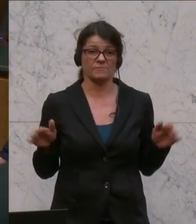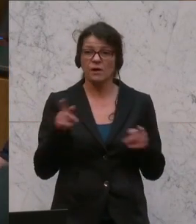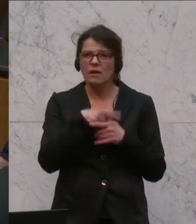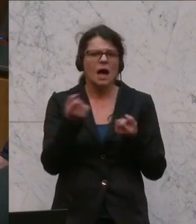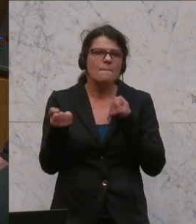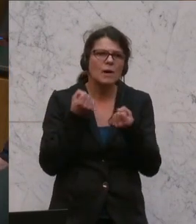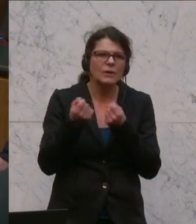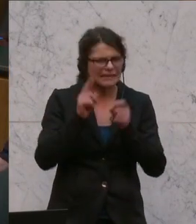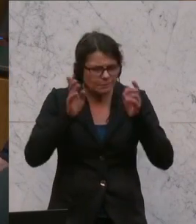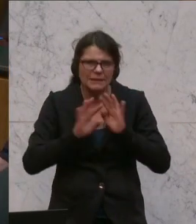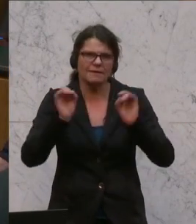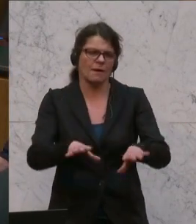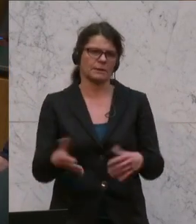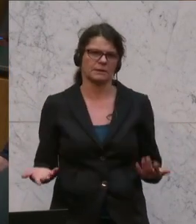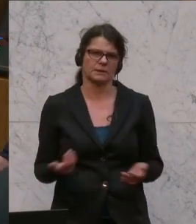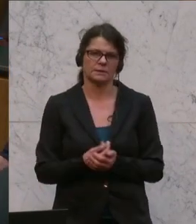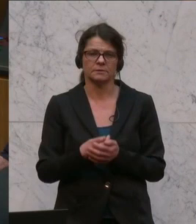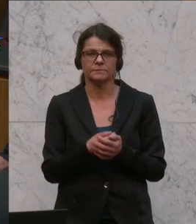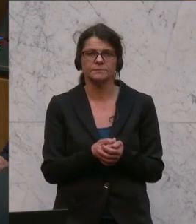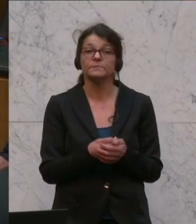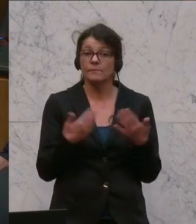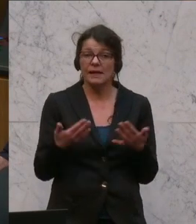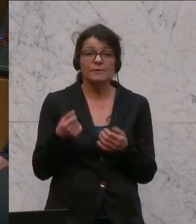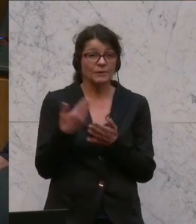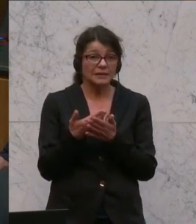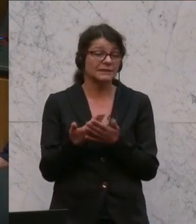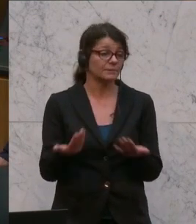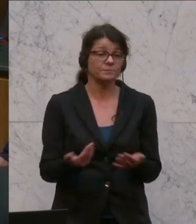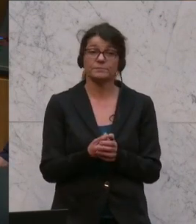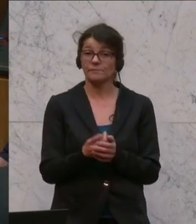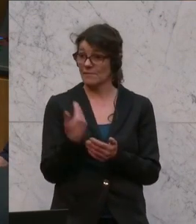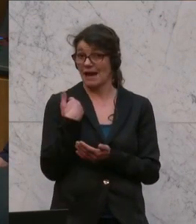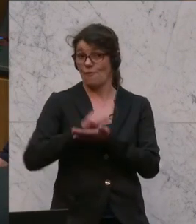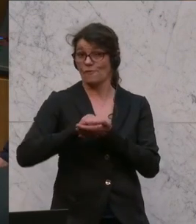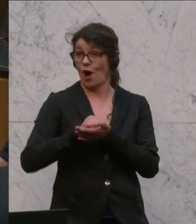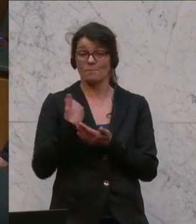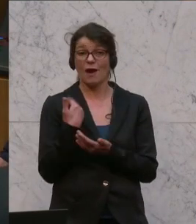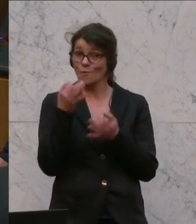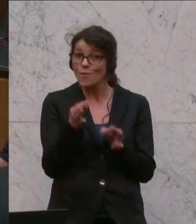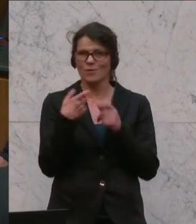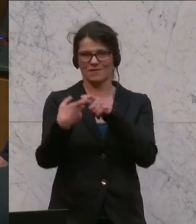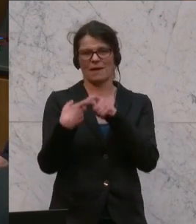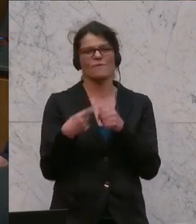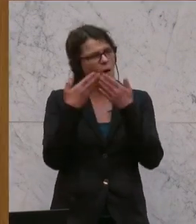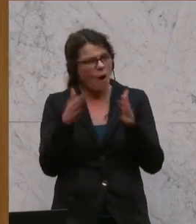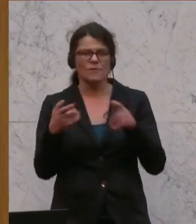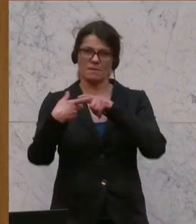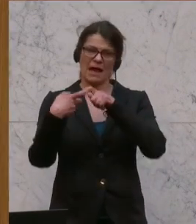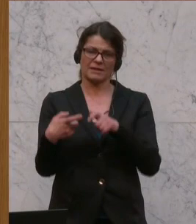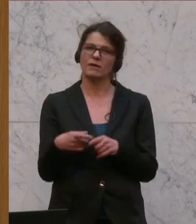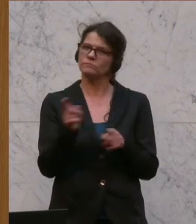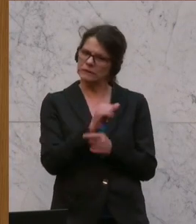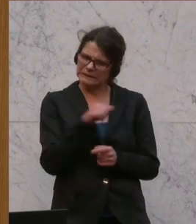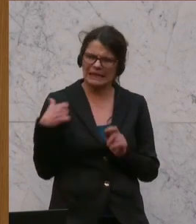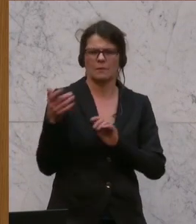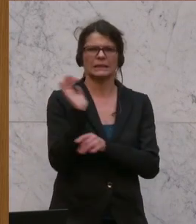Politik gilt es, sich zu verabschieden. In diesem Sinne, ich freue mich auf eine gute Debatte, auf eine offene Debatte, auf eine selbstkritische